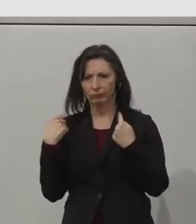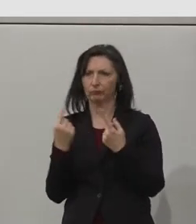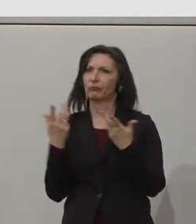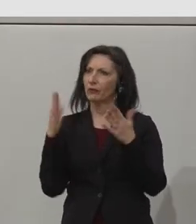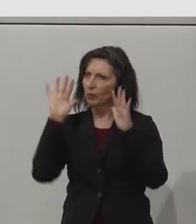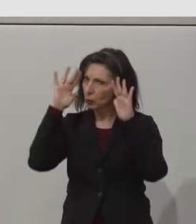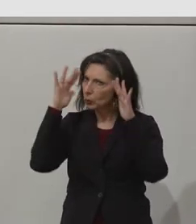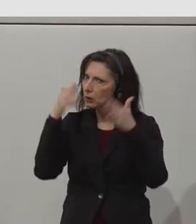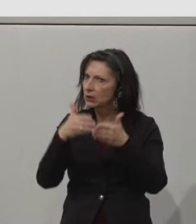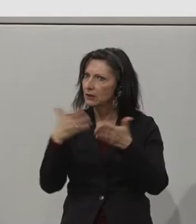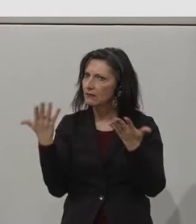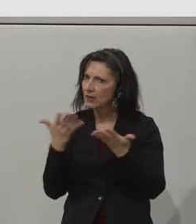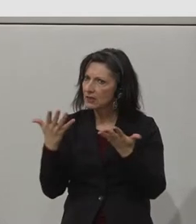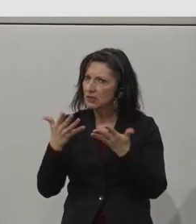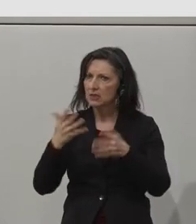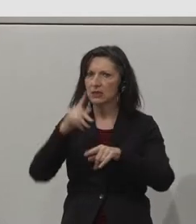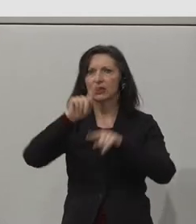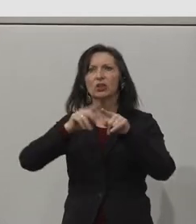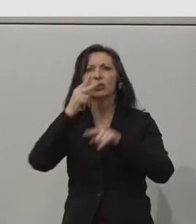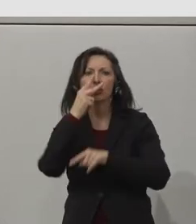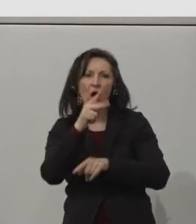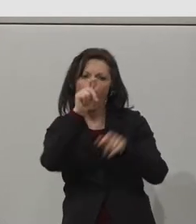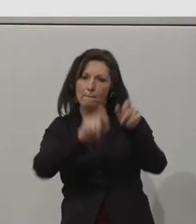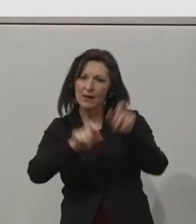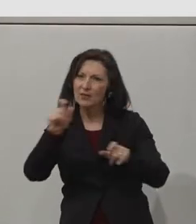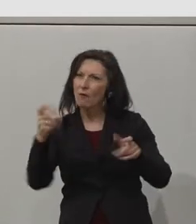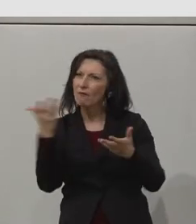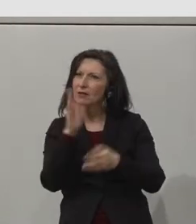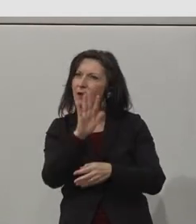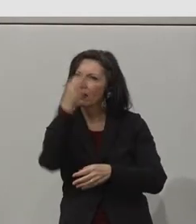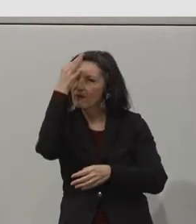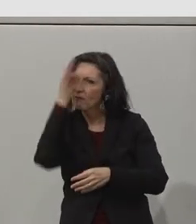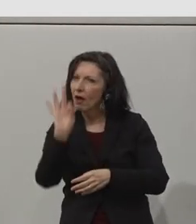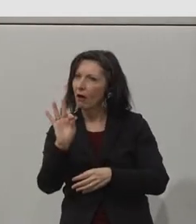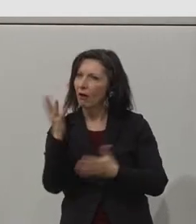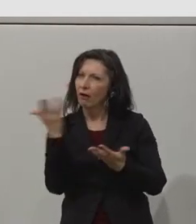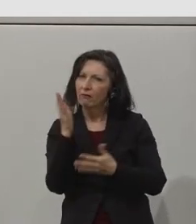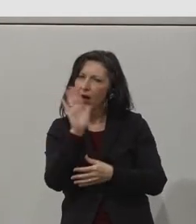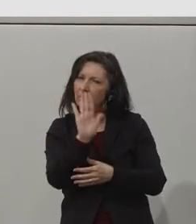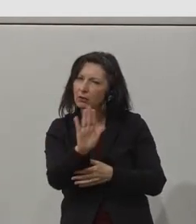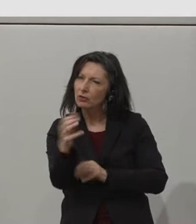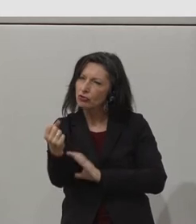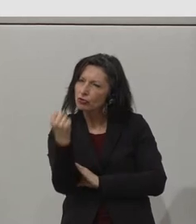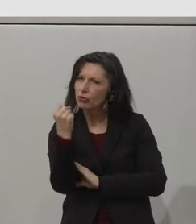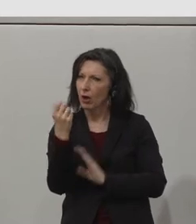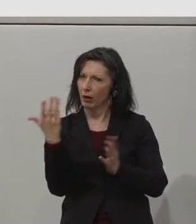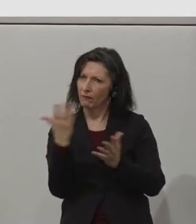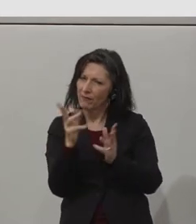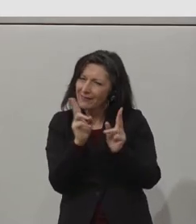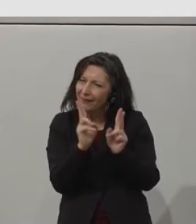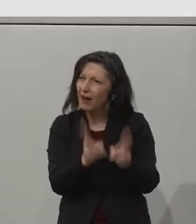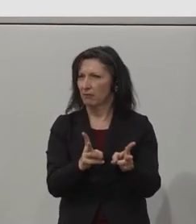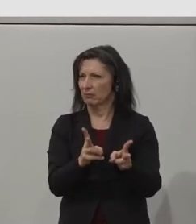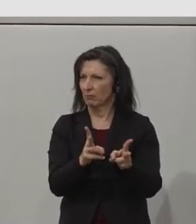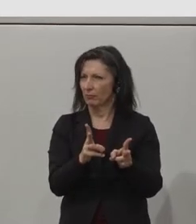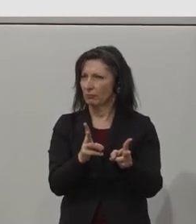focus on people's strengths and focus on what they can do and to help to build upon that. So if you could go to the